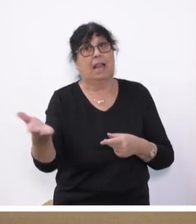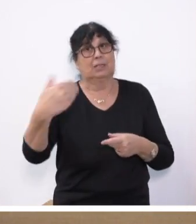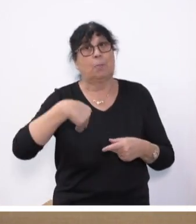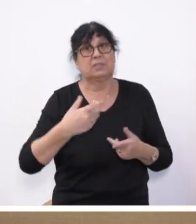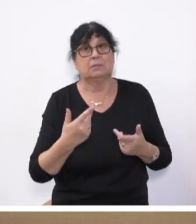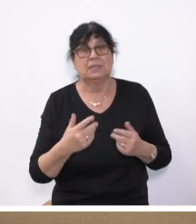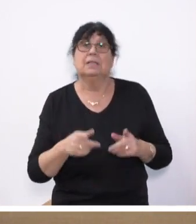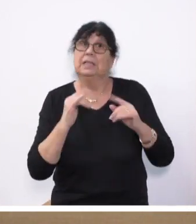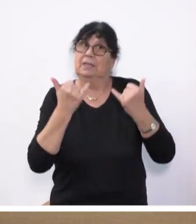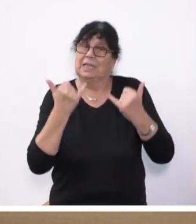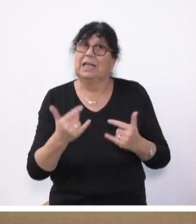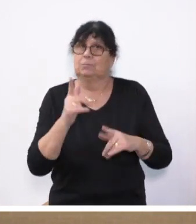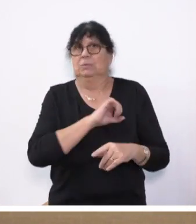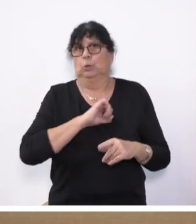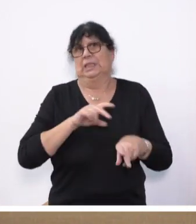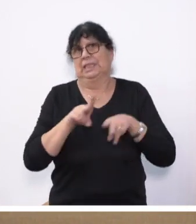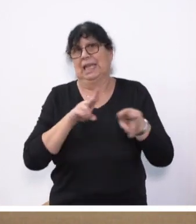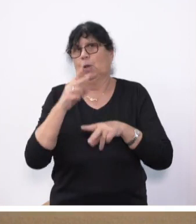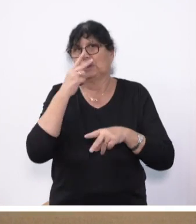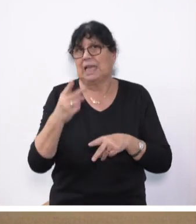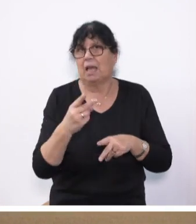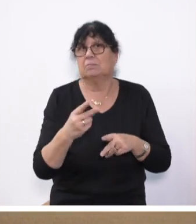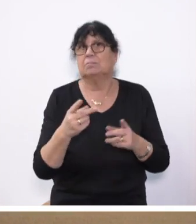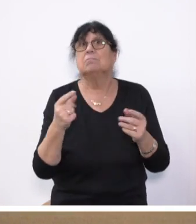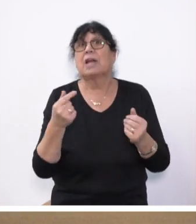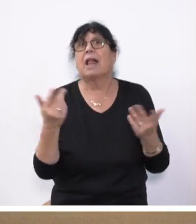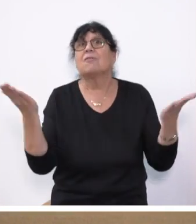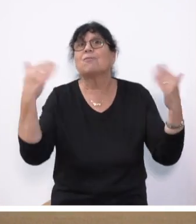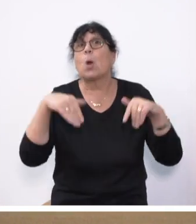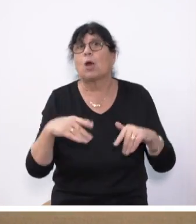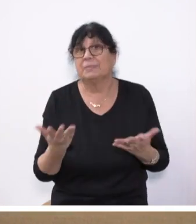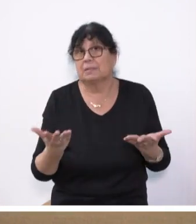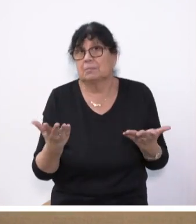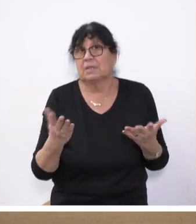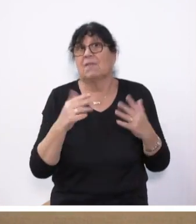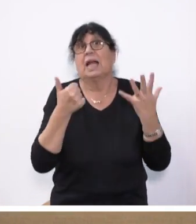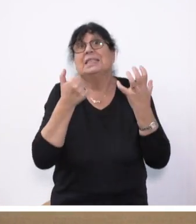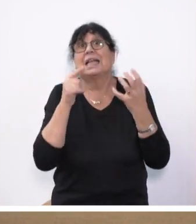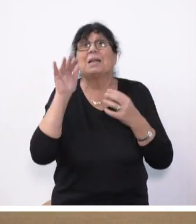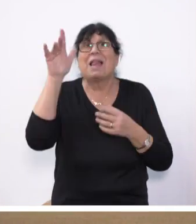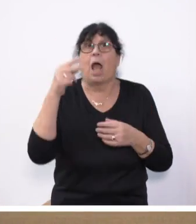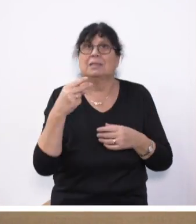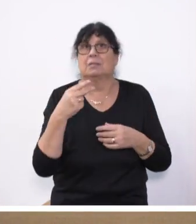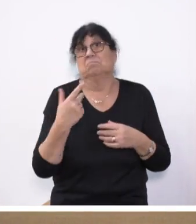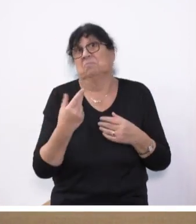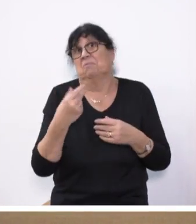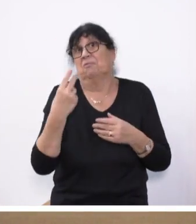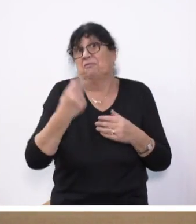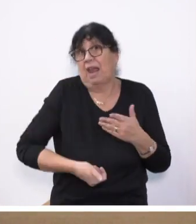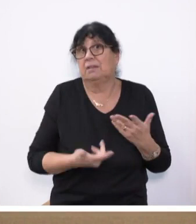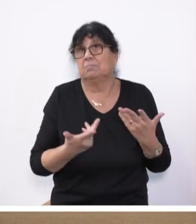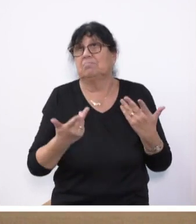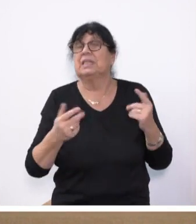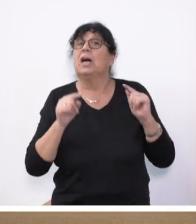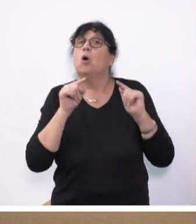jetzt muss ja die Bundesregierung sehen, wo sie das Geld dafür herbekommen, nachdem die 60 Milliarden da nicht gehen. Und sie muss